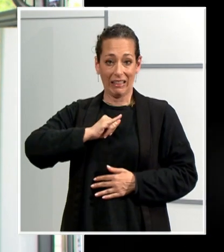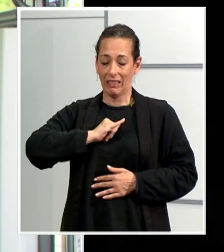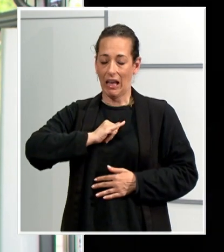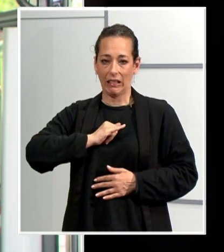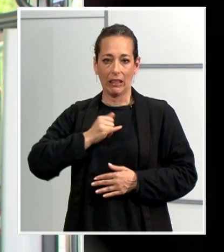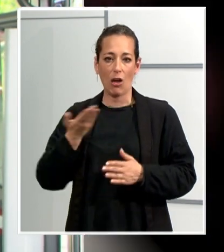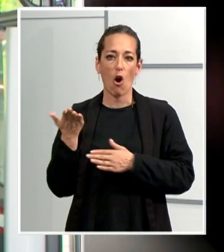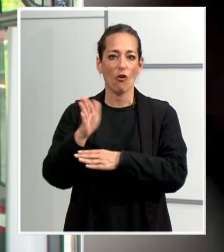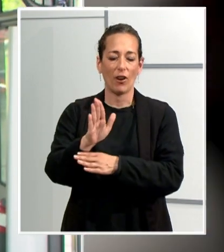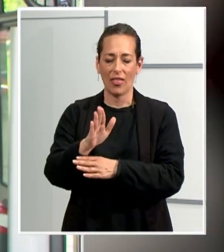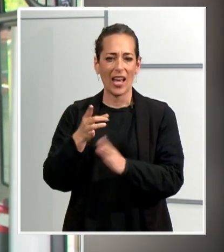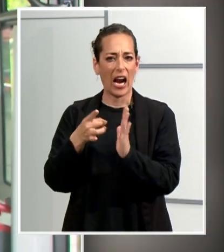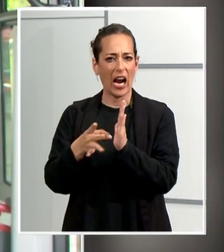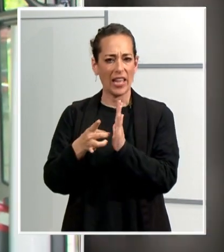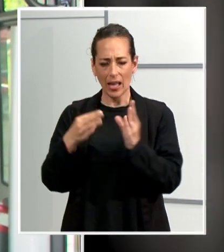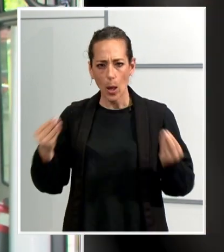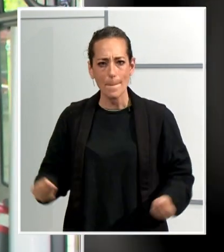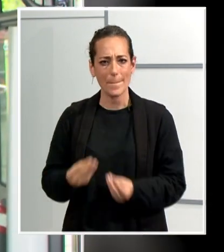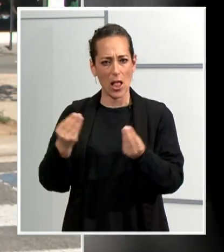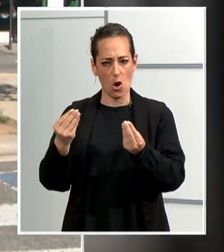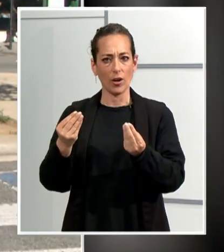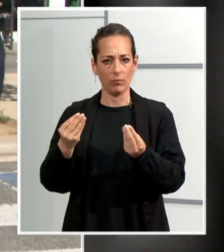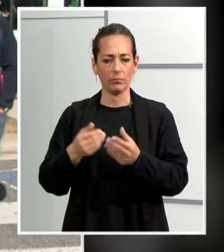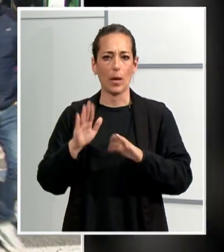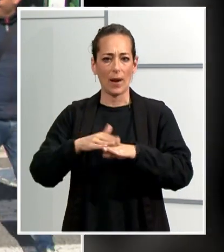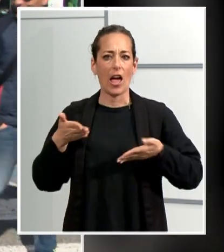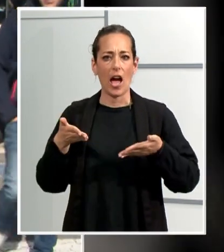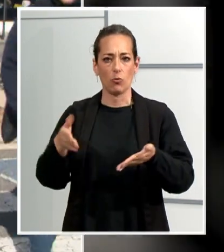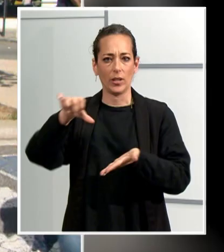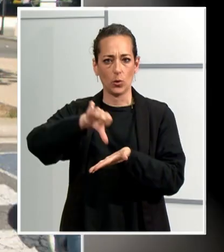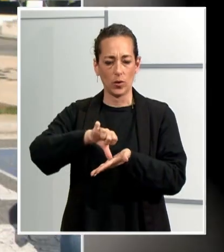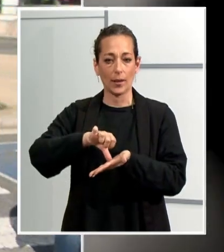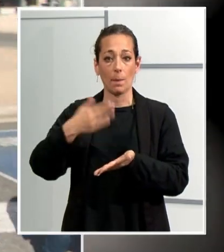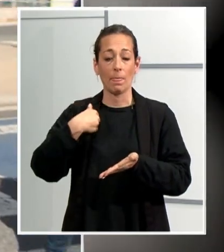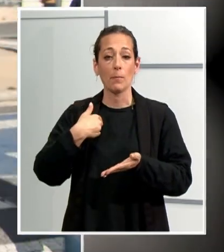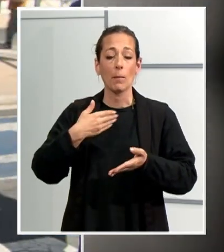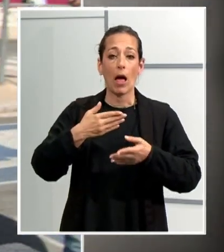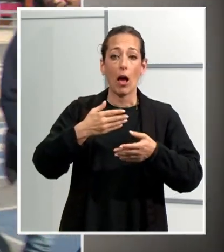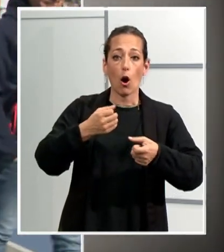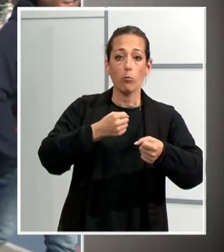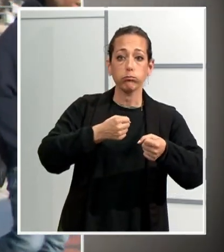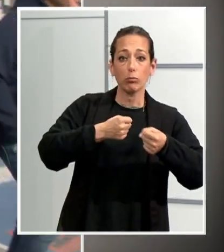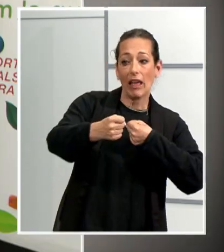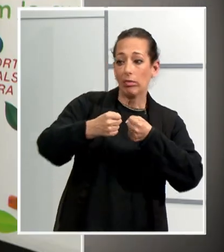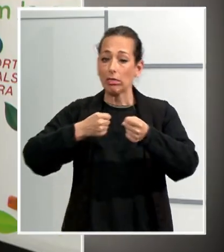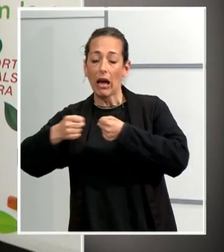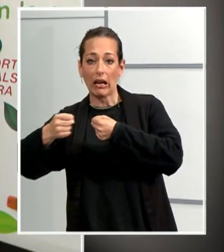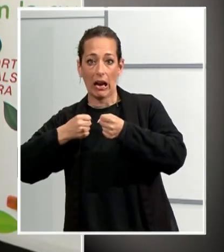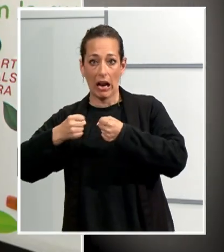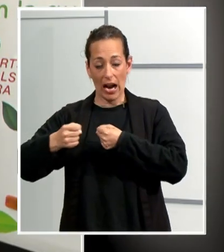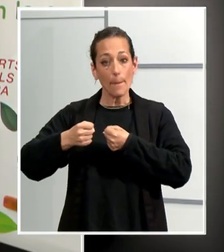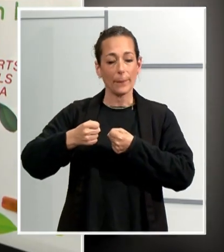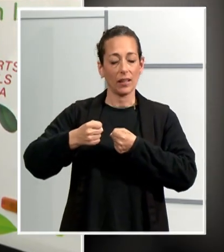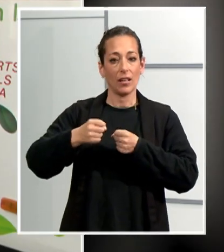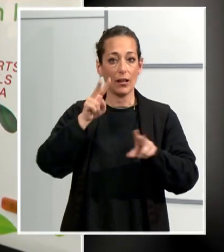i de qualitat al servei públic i estem per ajudar la ciutat. Després d'un intercanvi d'impressions a la Cambra de Comerç, els empleats de TMS han